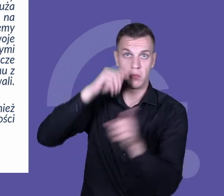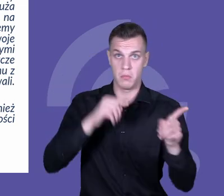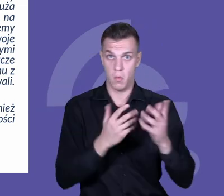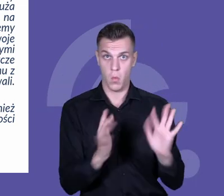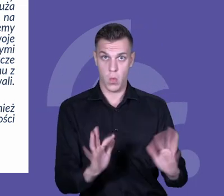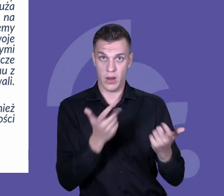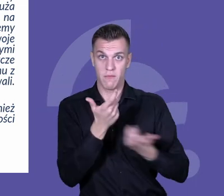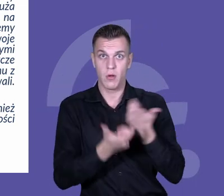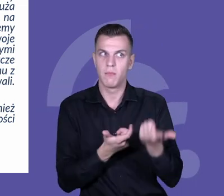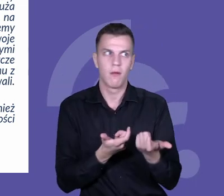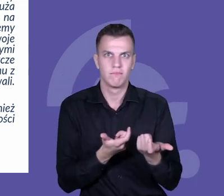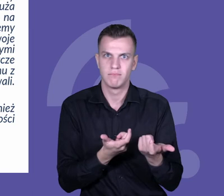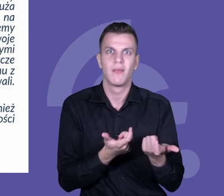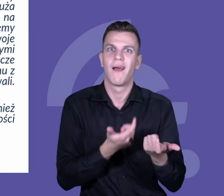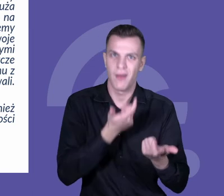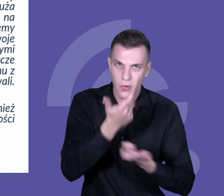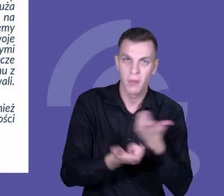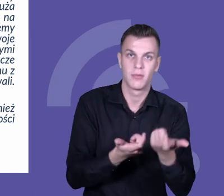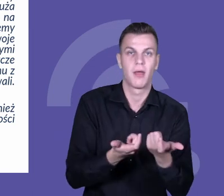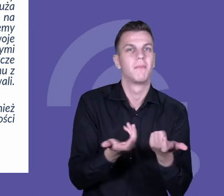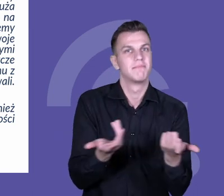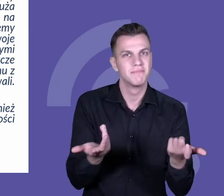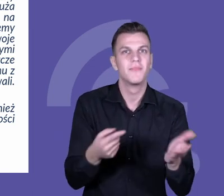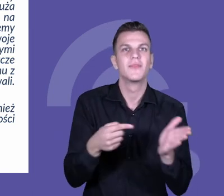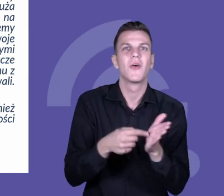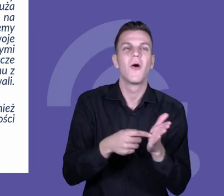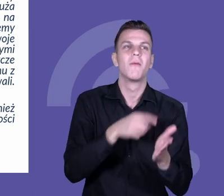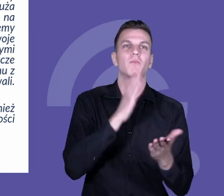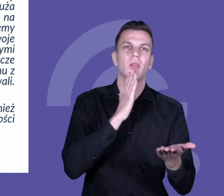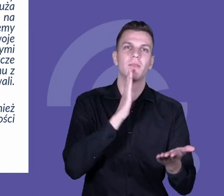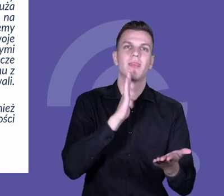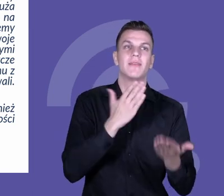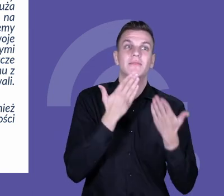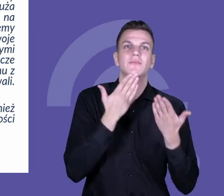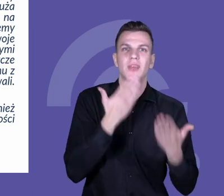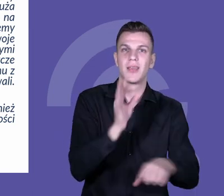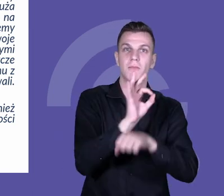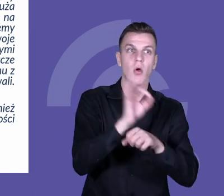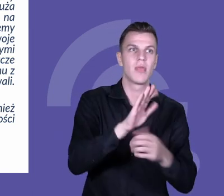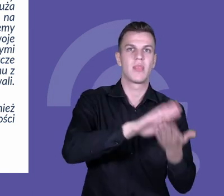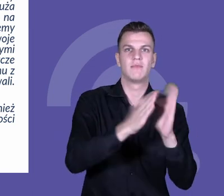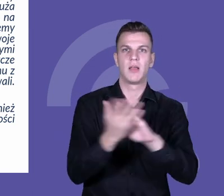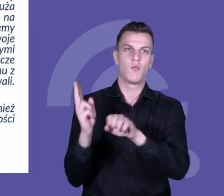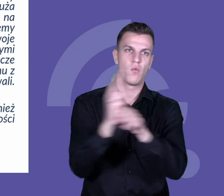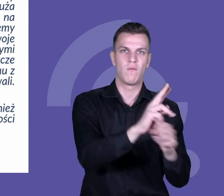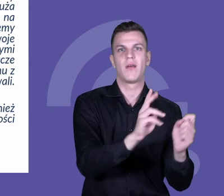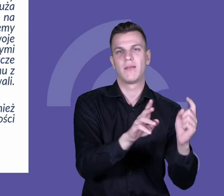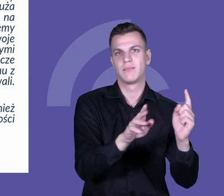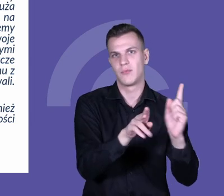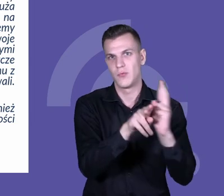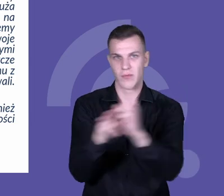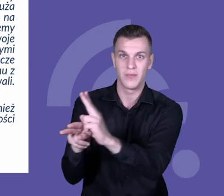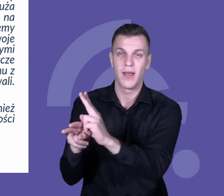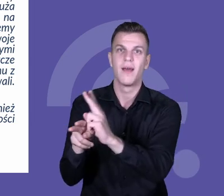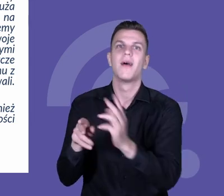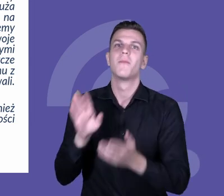trudnym zadaniem, ale widać było, że ten poziom zaufania i też świadomości tego, że uczniowie również powinni i mogą brać